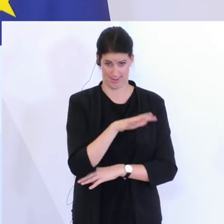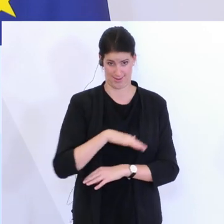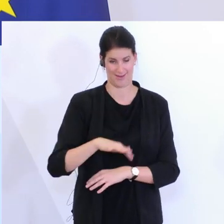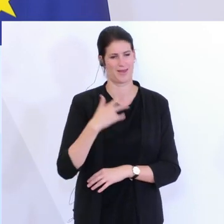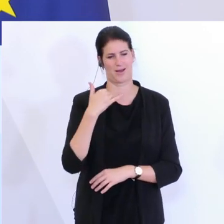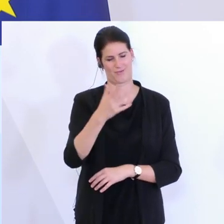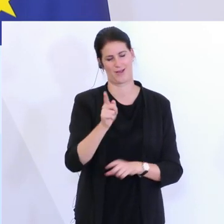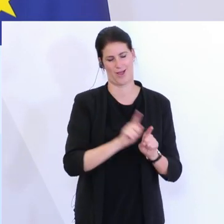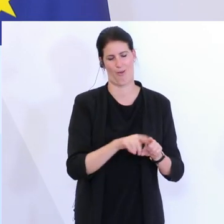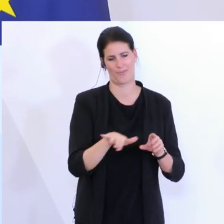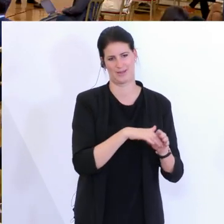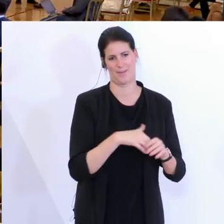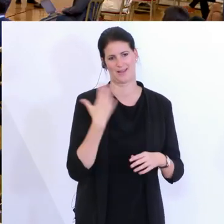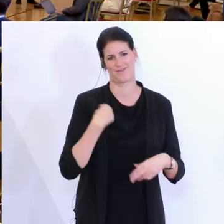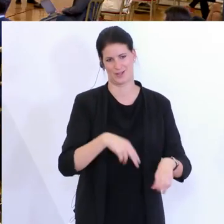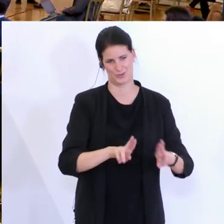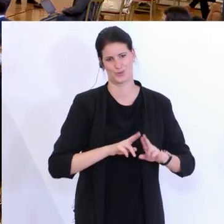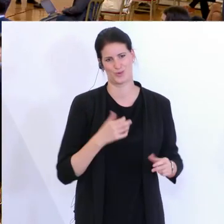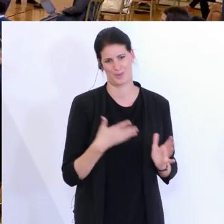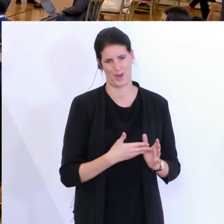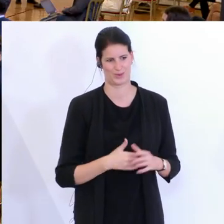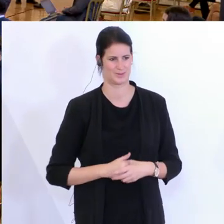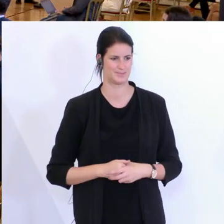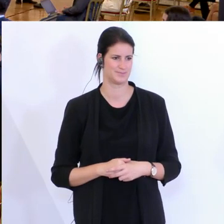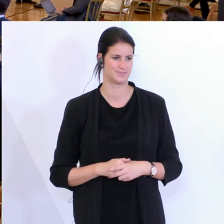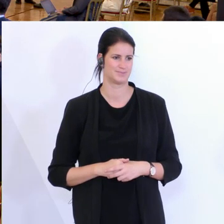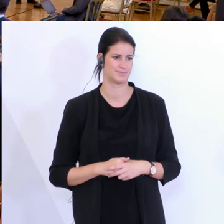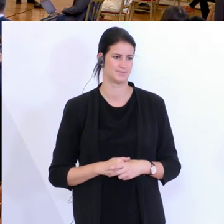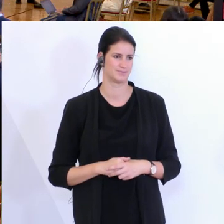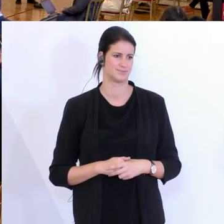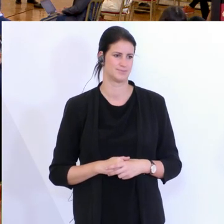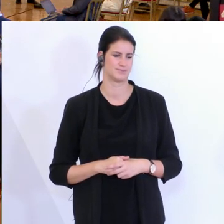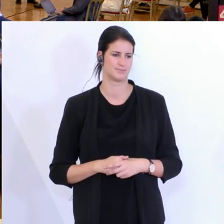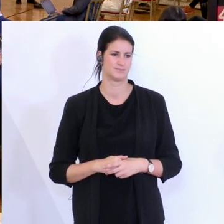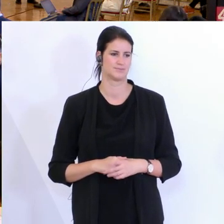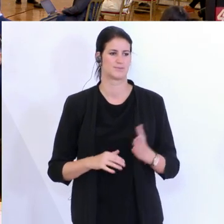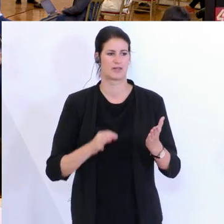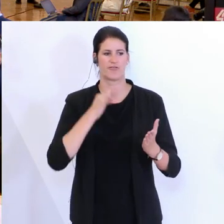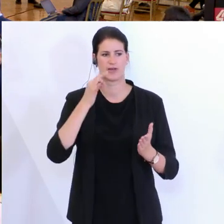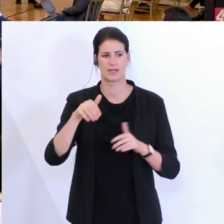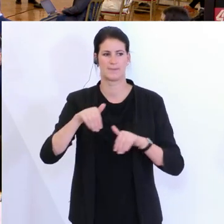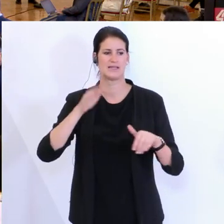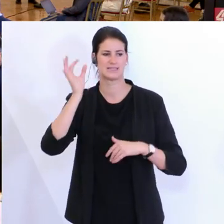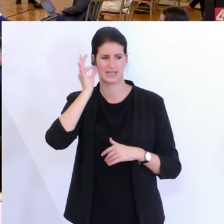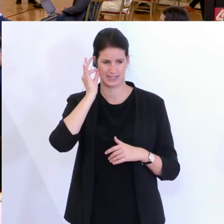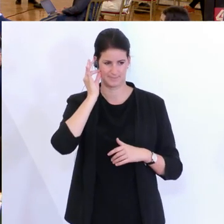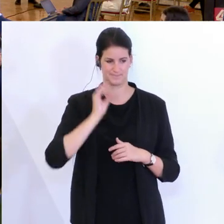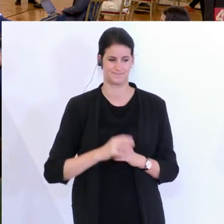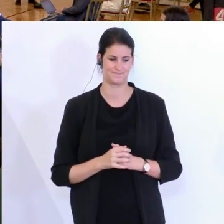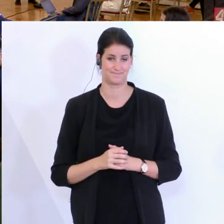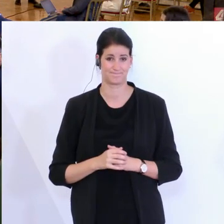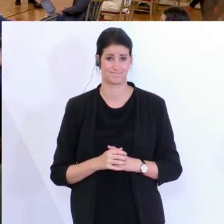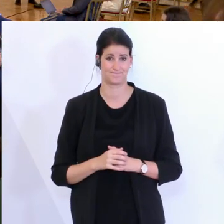brauchen. Dankeschön. Nächste Frage war dort, bitte. Ich hätte eine Frage an die Ministerin. Und zwar, wenn jetzt die zweite